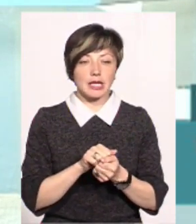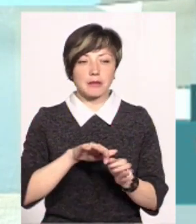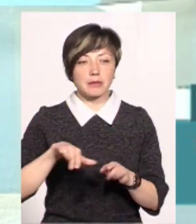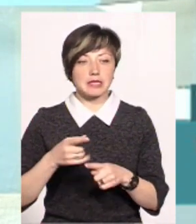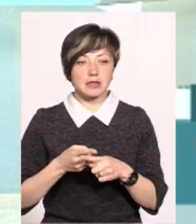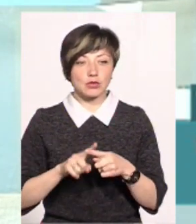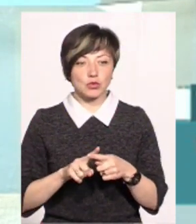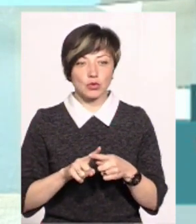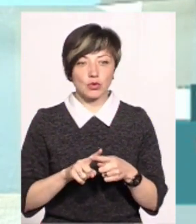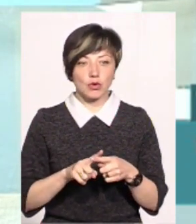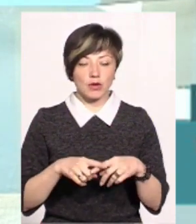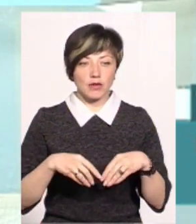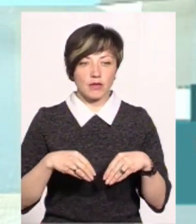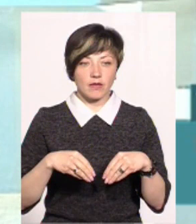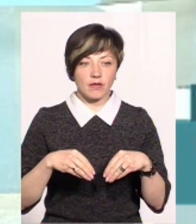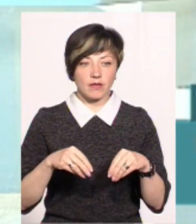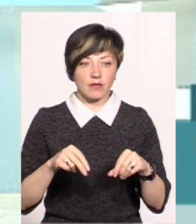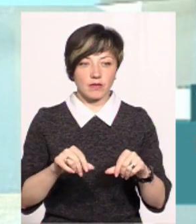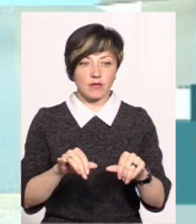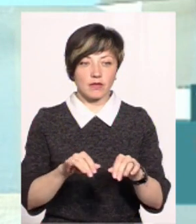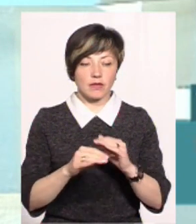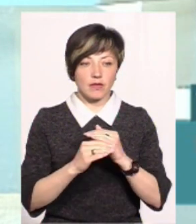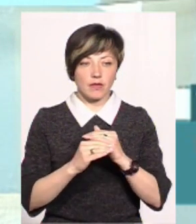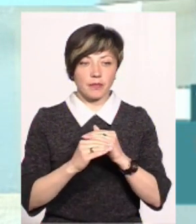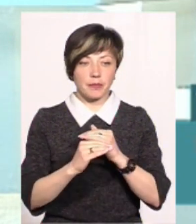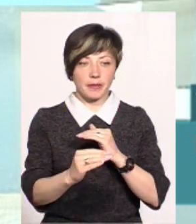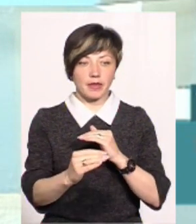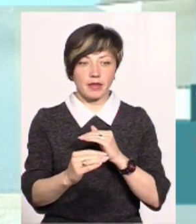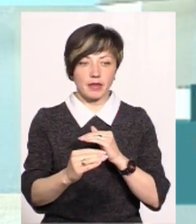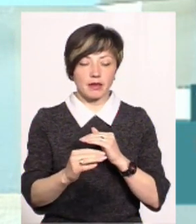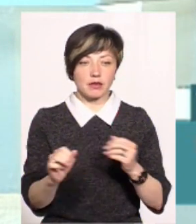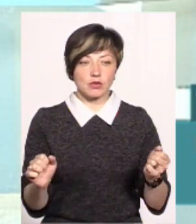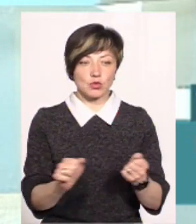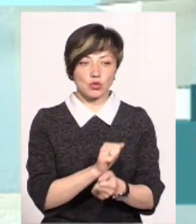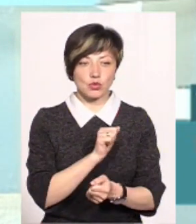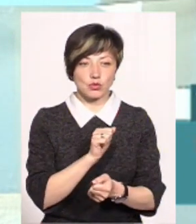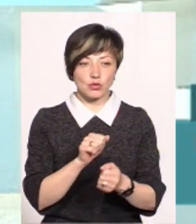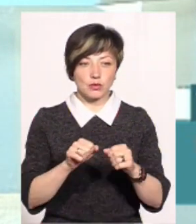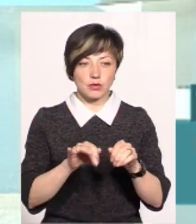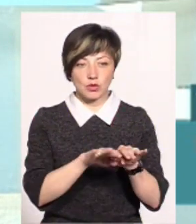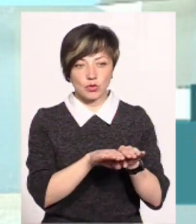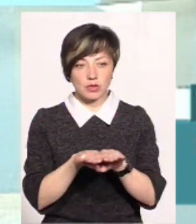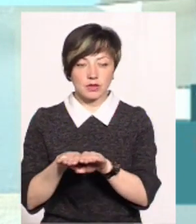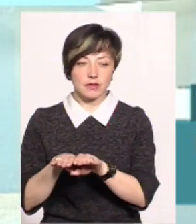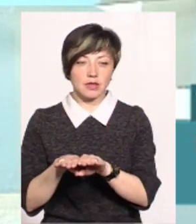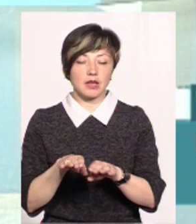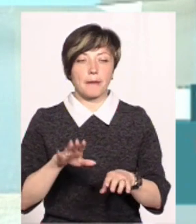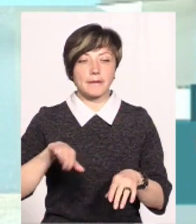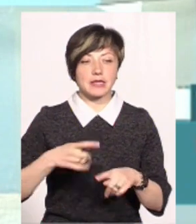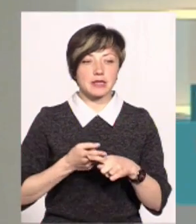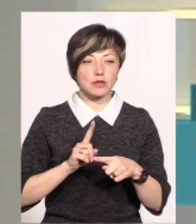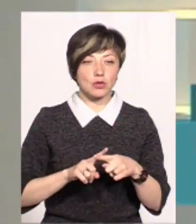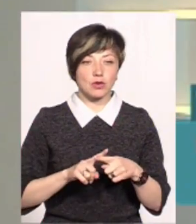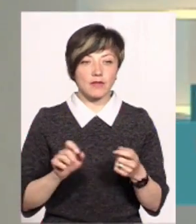після цього цю суміш вони висипають фактично на виробничій потужності, де вони її там розрівнюють, вона висихає, після